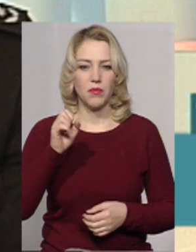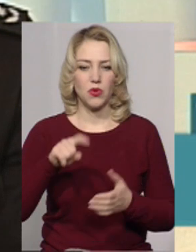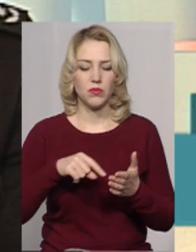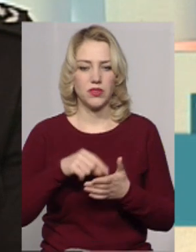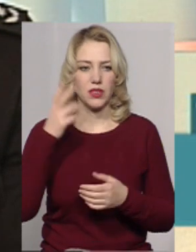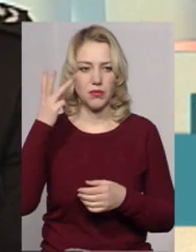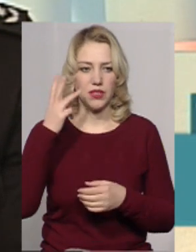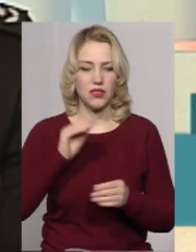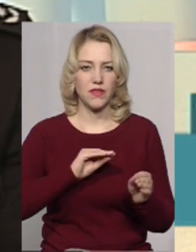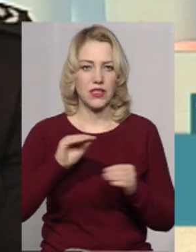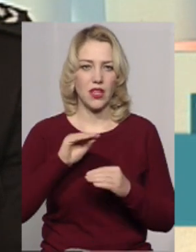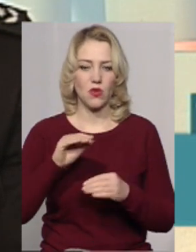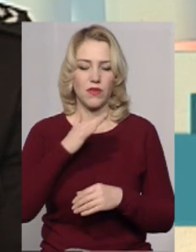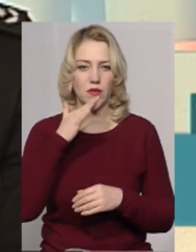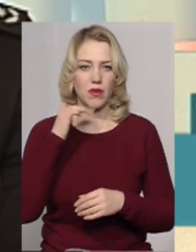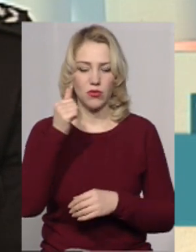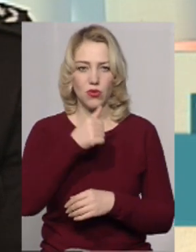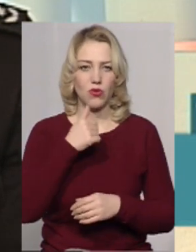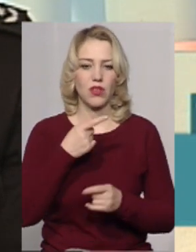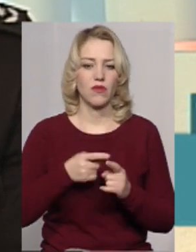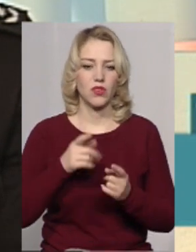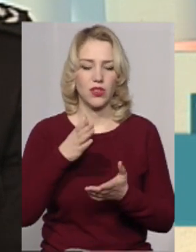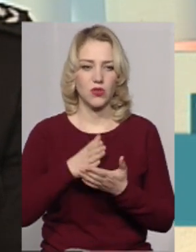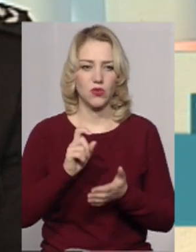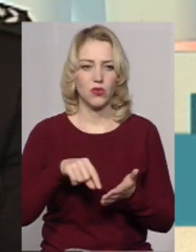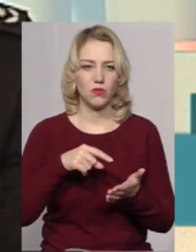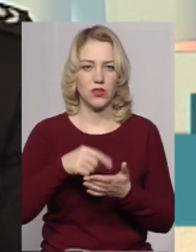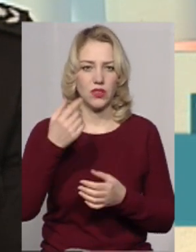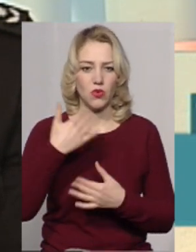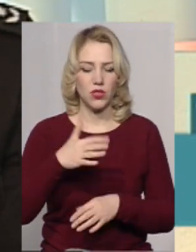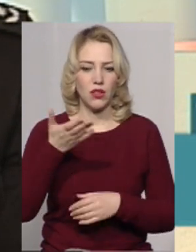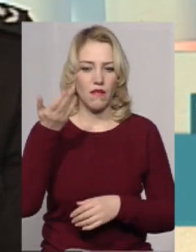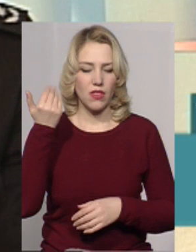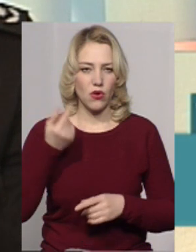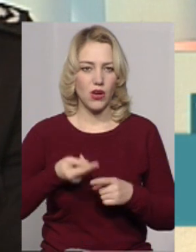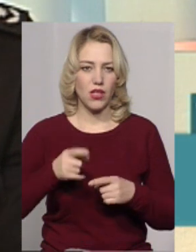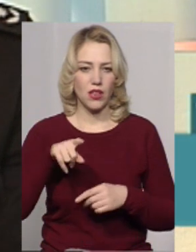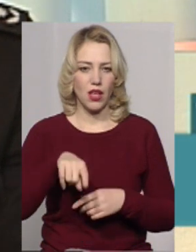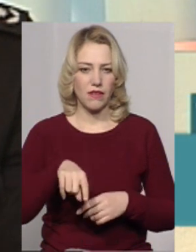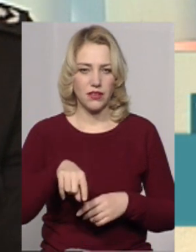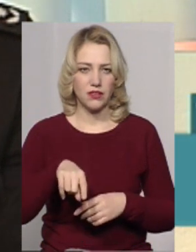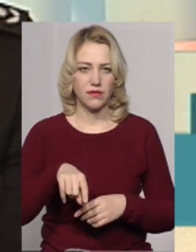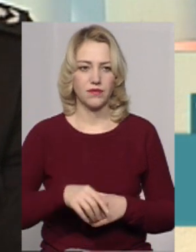місті встановлені вже не один рік, і вони існують у місті давно. І навіть на